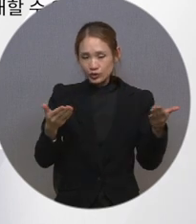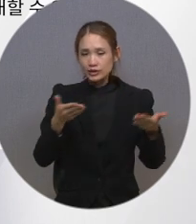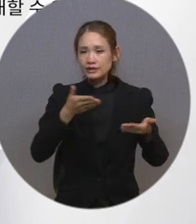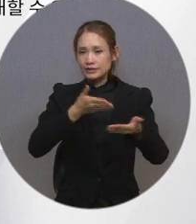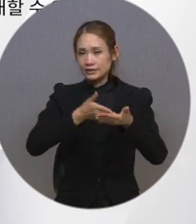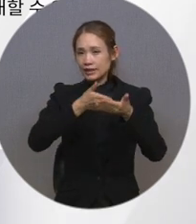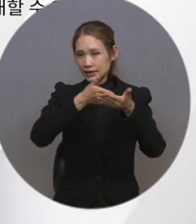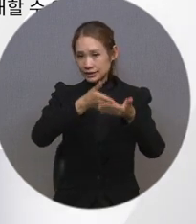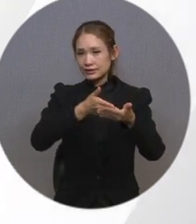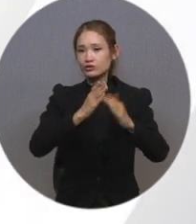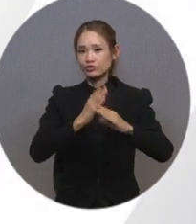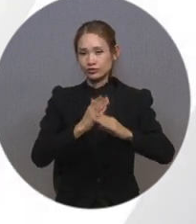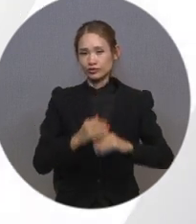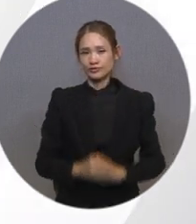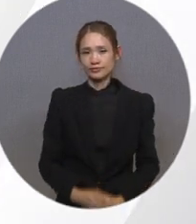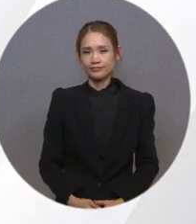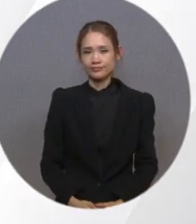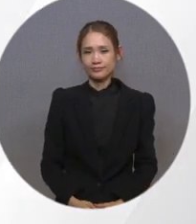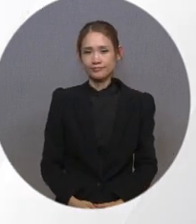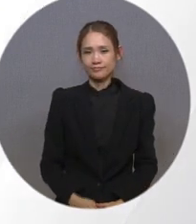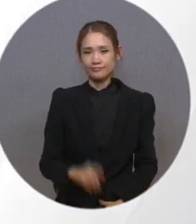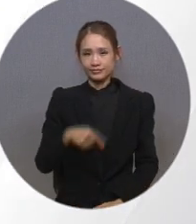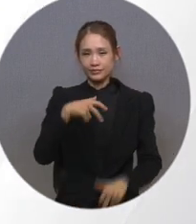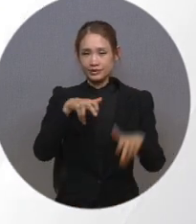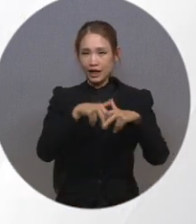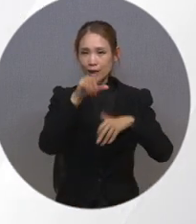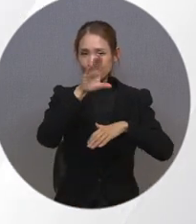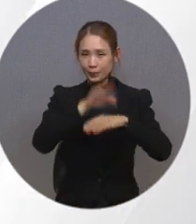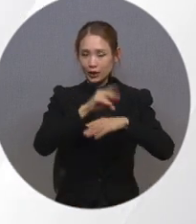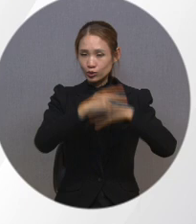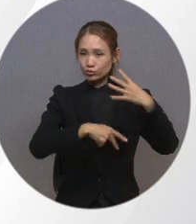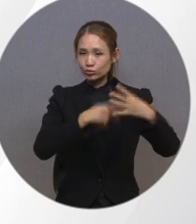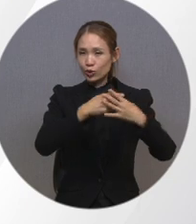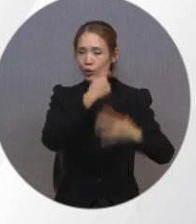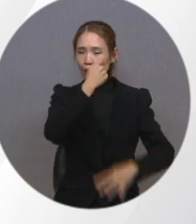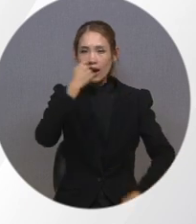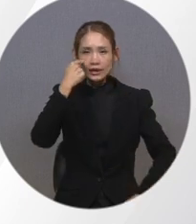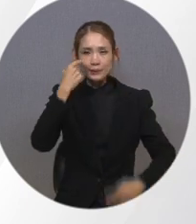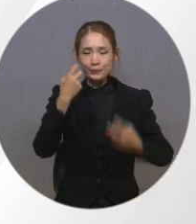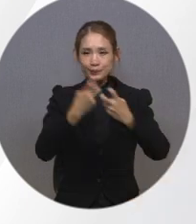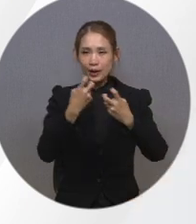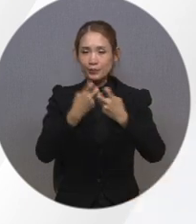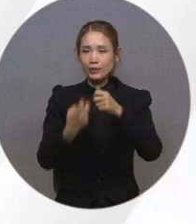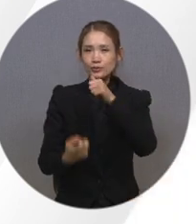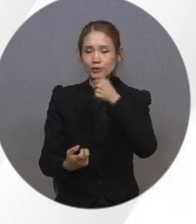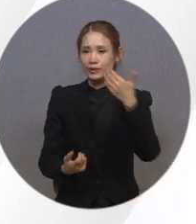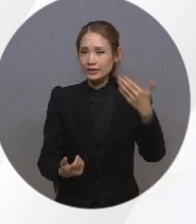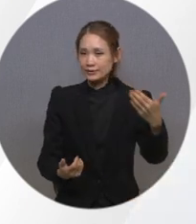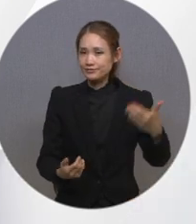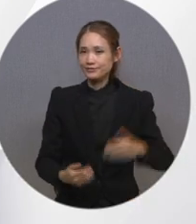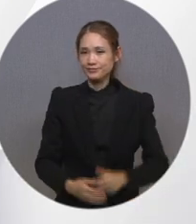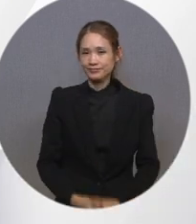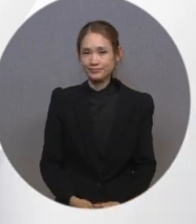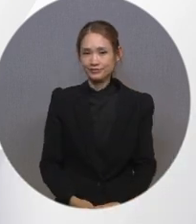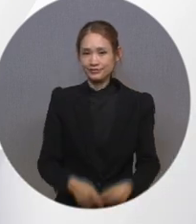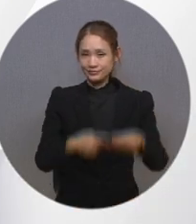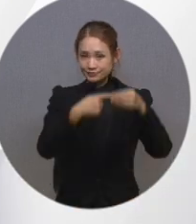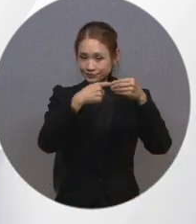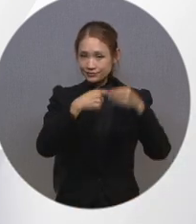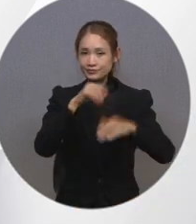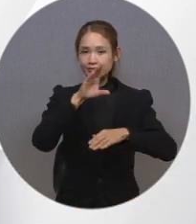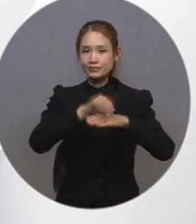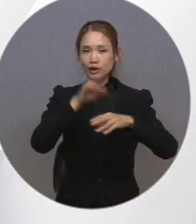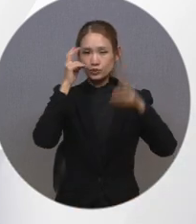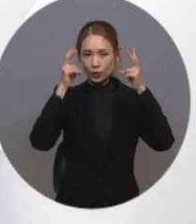있습니다. 다음은 장애인 방송 프로그램 확인 방법에 대해 알아보겠습니다. 첫 번째로는